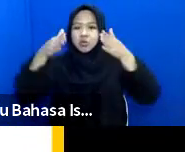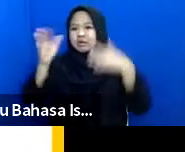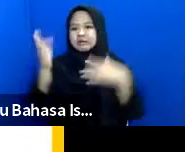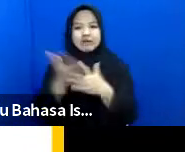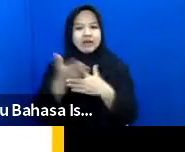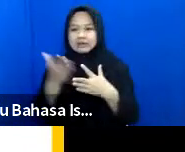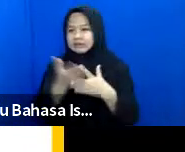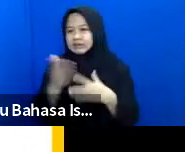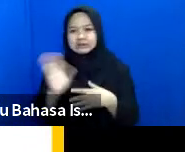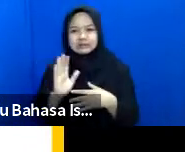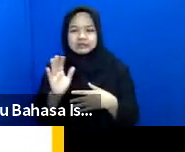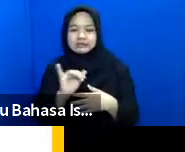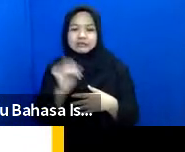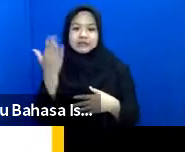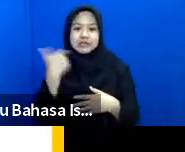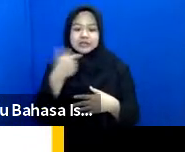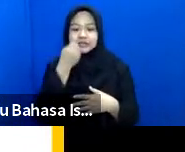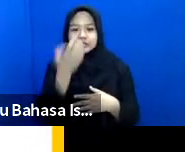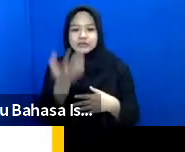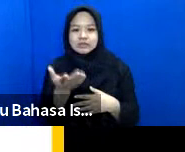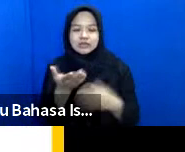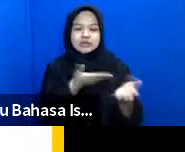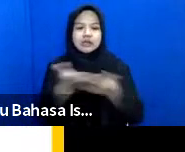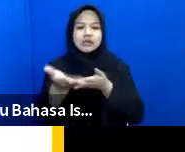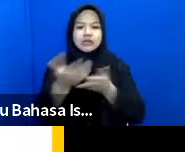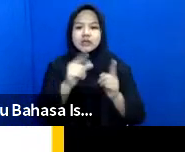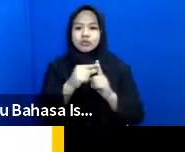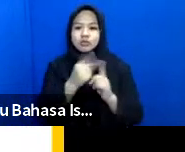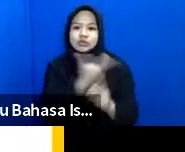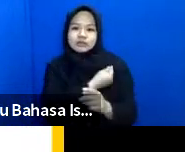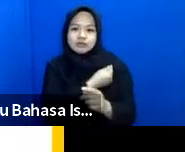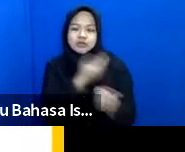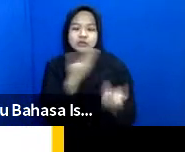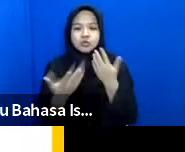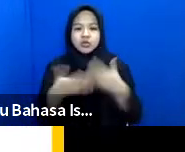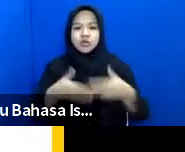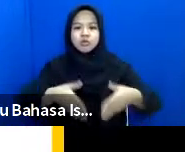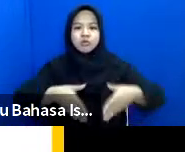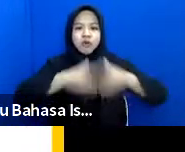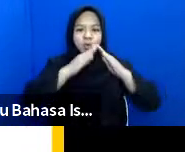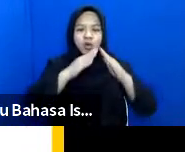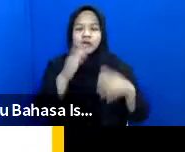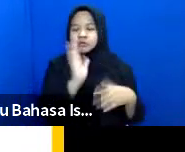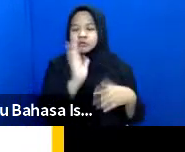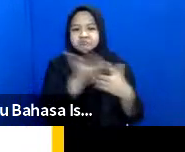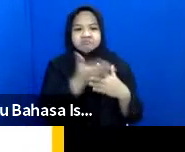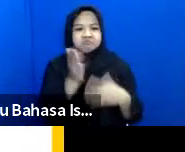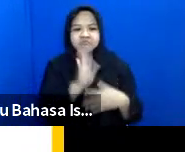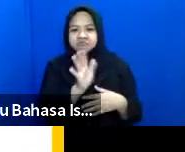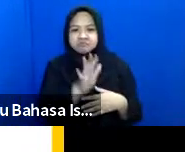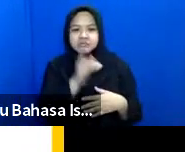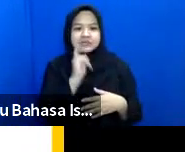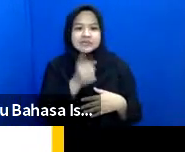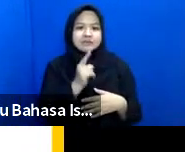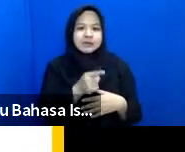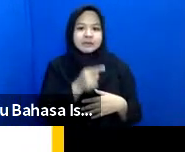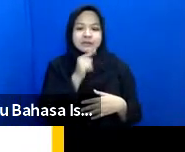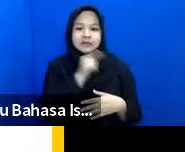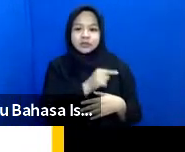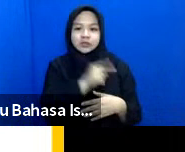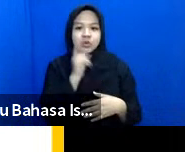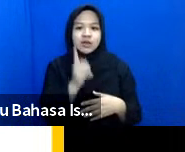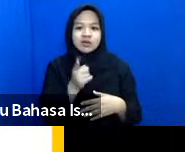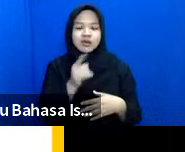seperti tadi saya jelaskan di layanan puskesmas mungkin bangunannya tidak aksesibel karena disitu